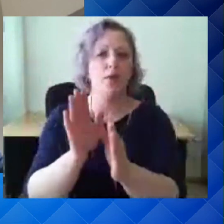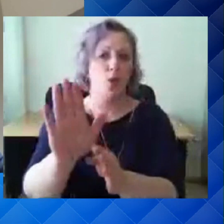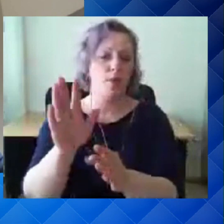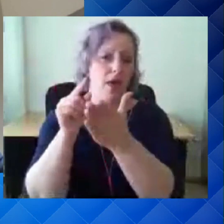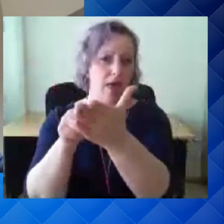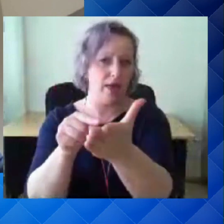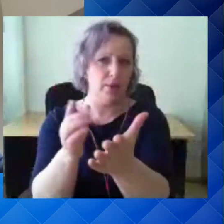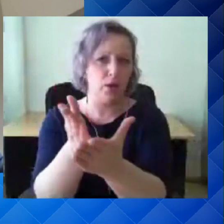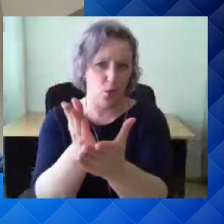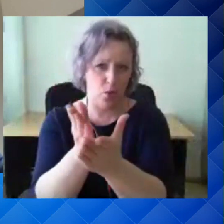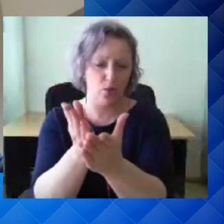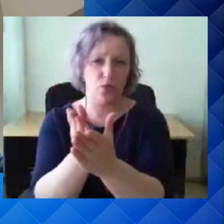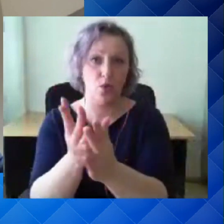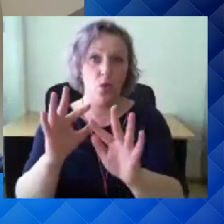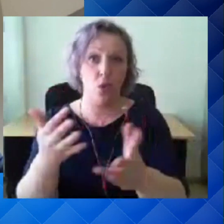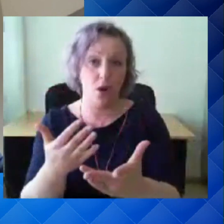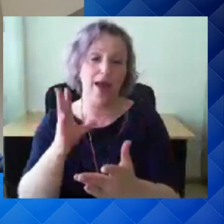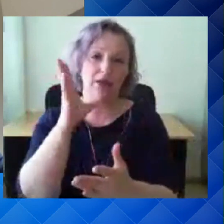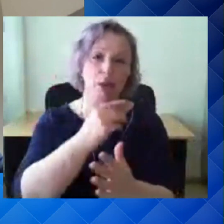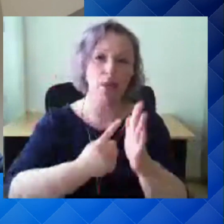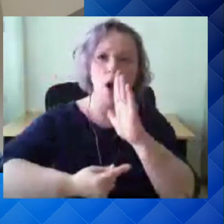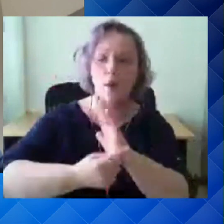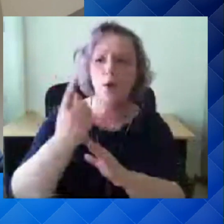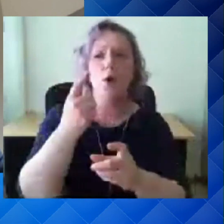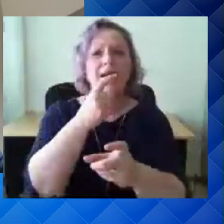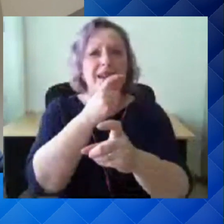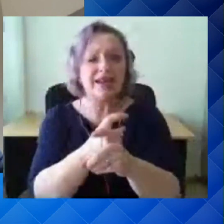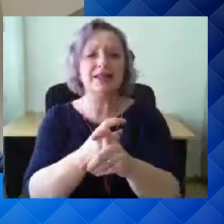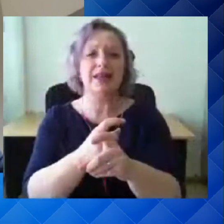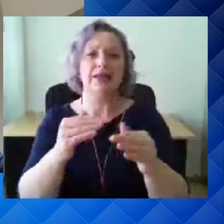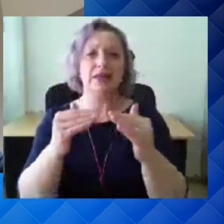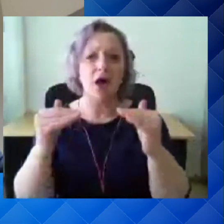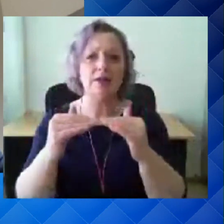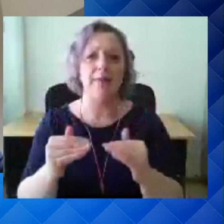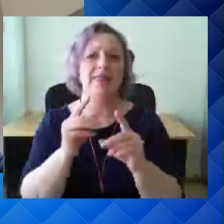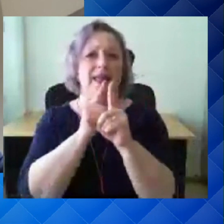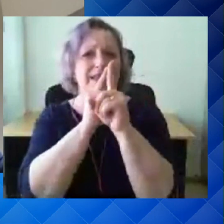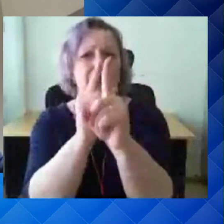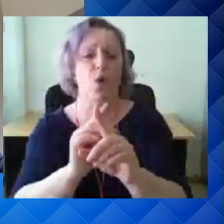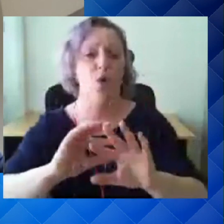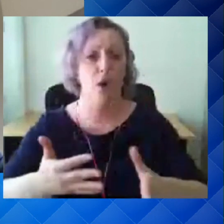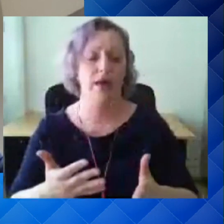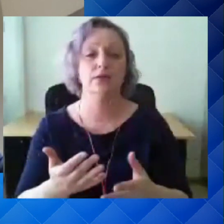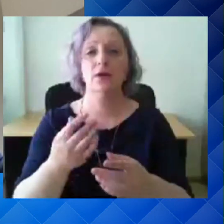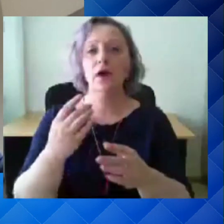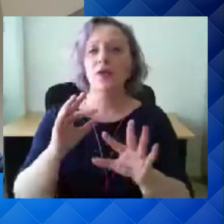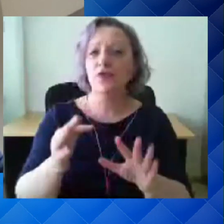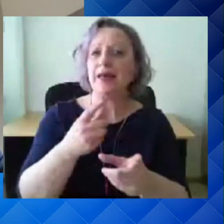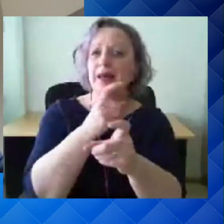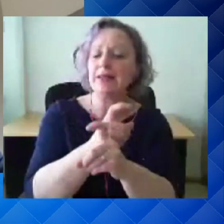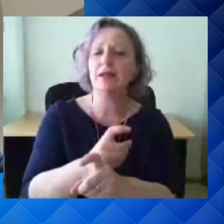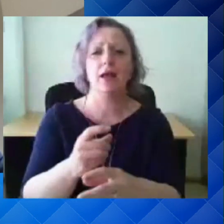et me hakaksime lähtuma sellistest riskitasemetest ja et need riskitasemed oleksid